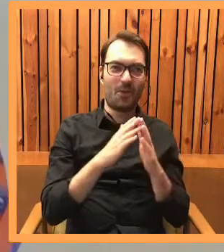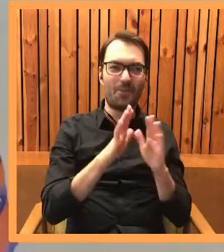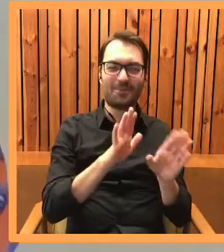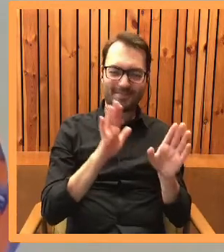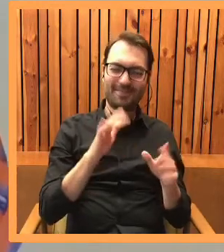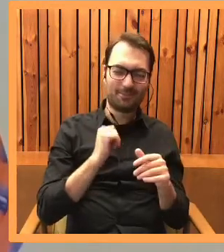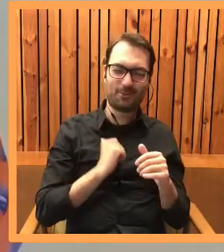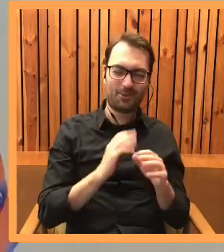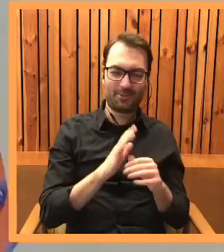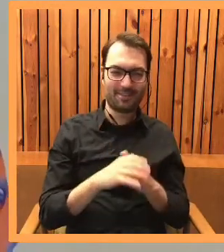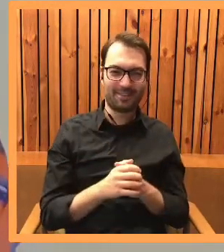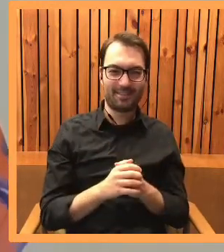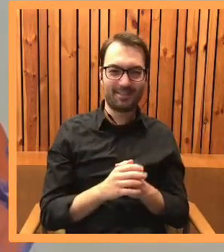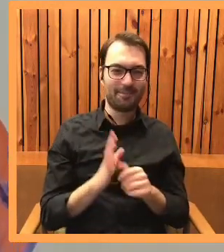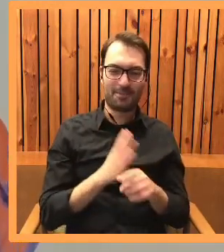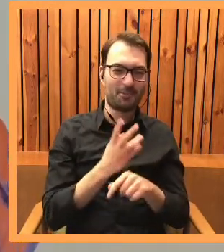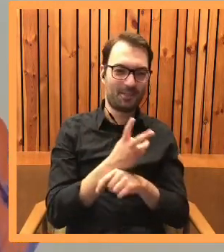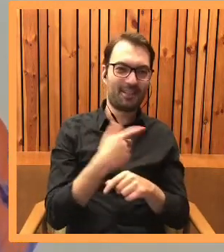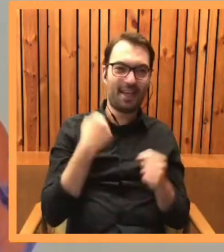to bym nie przesadzała.